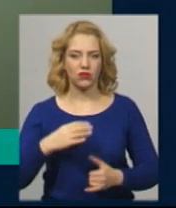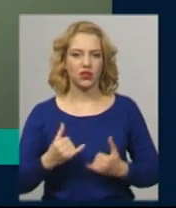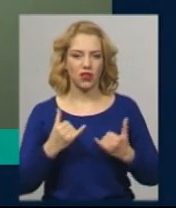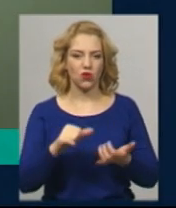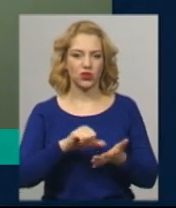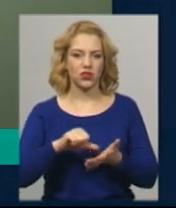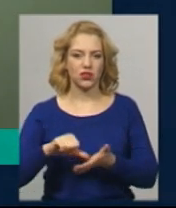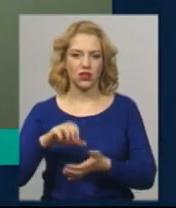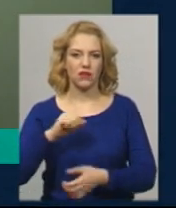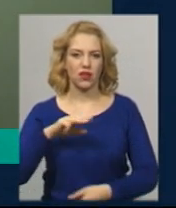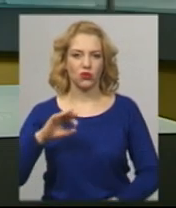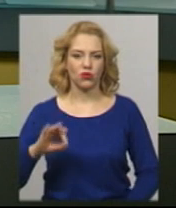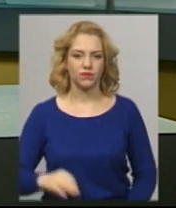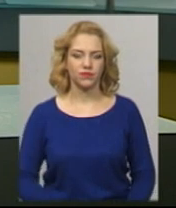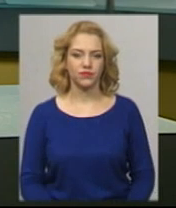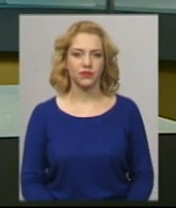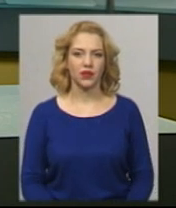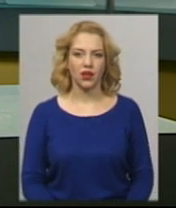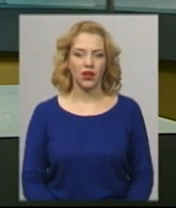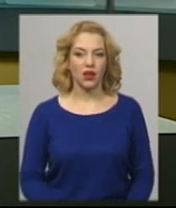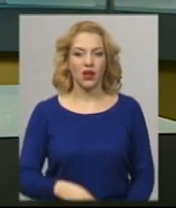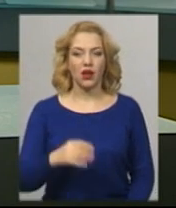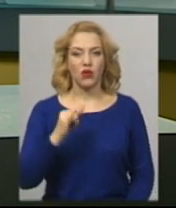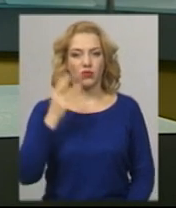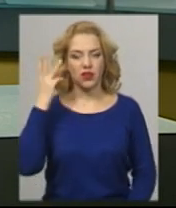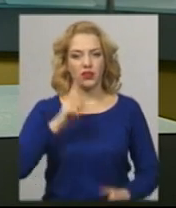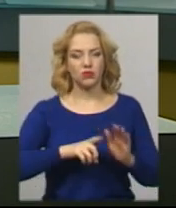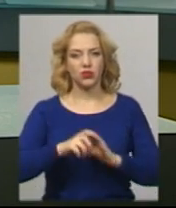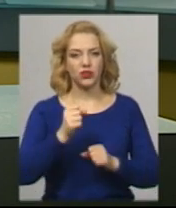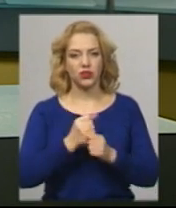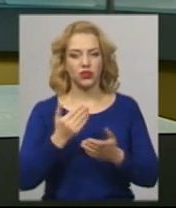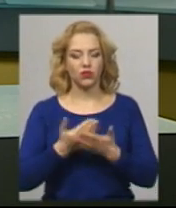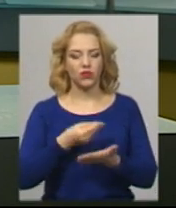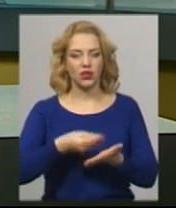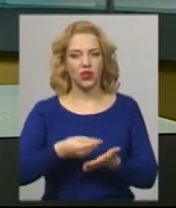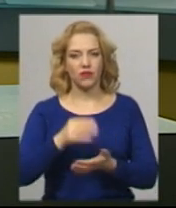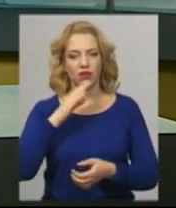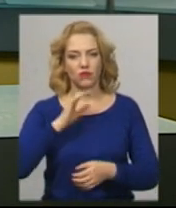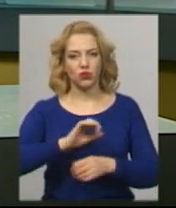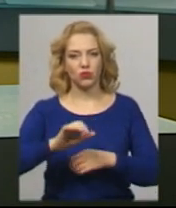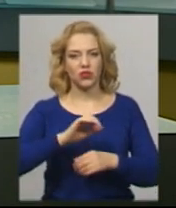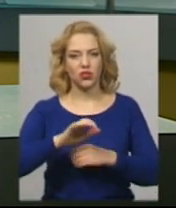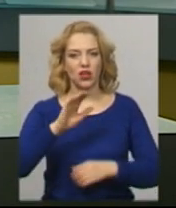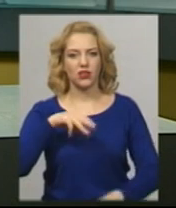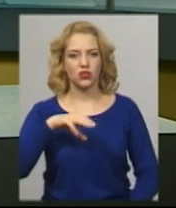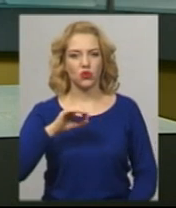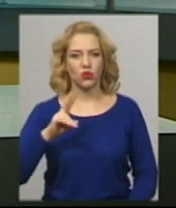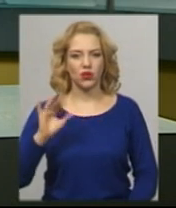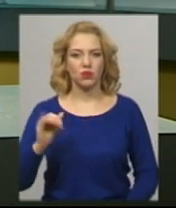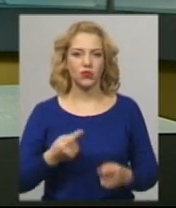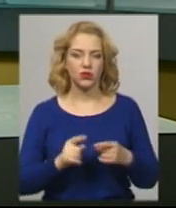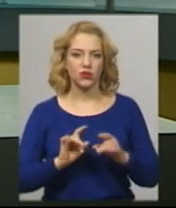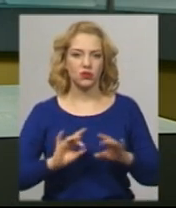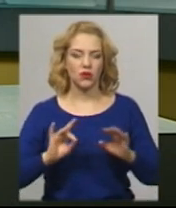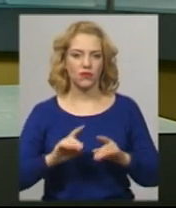станції Хмельницький. У Хмельницькому почали діяти нові тарифи на водопостачання та водовідведення. Про це Суспільному